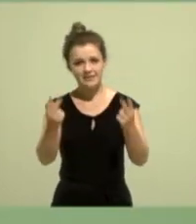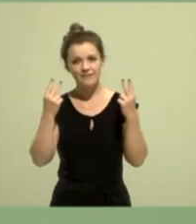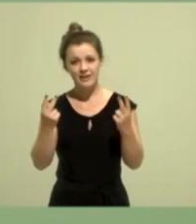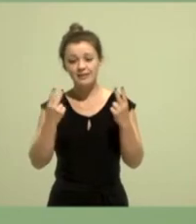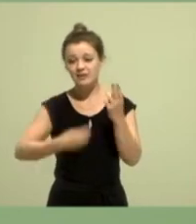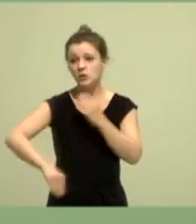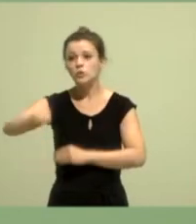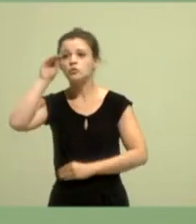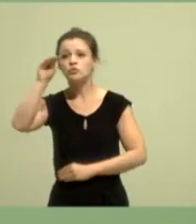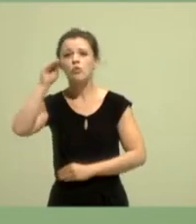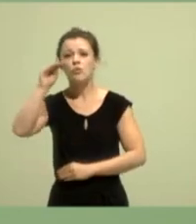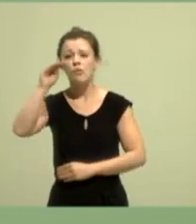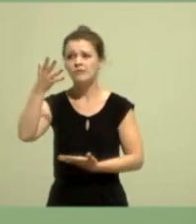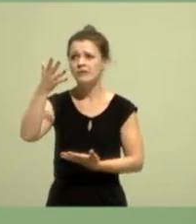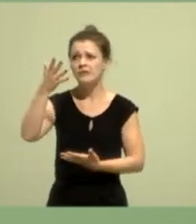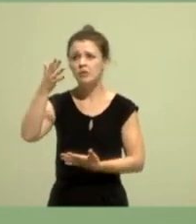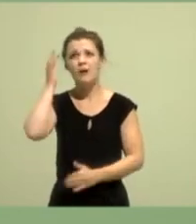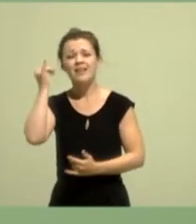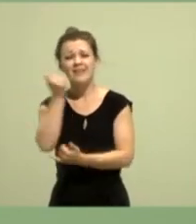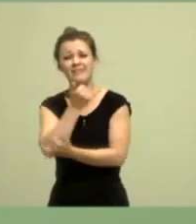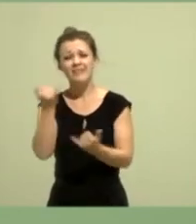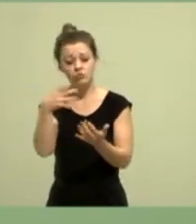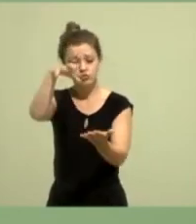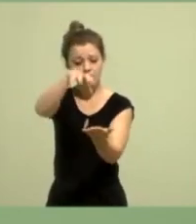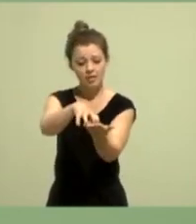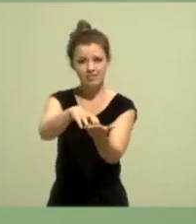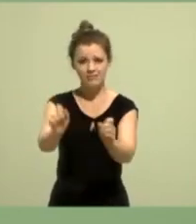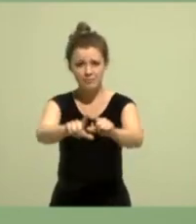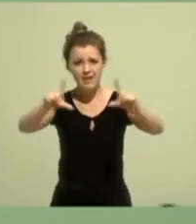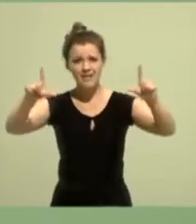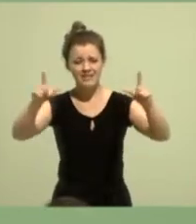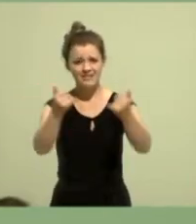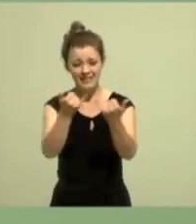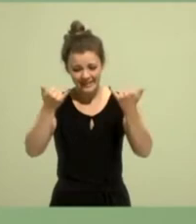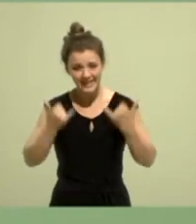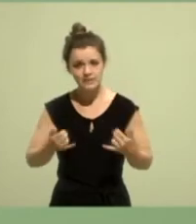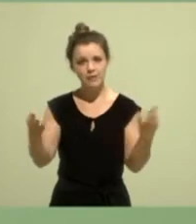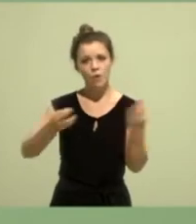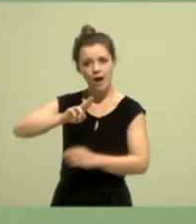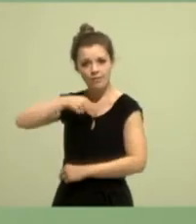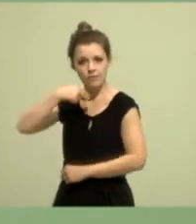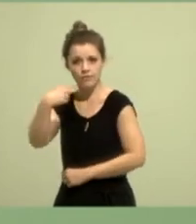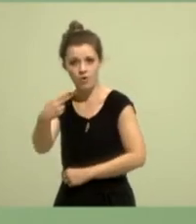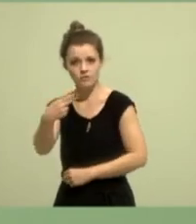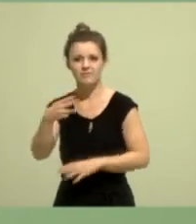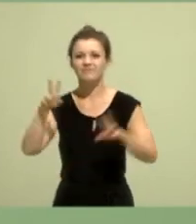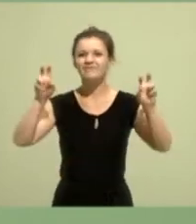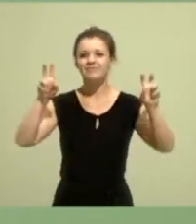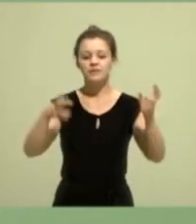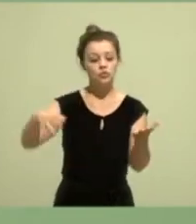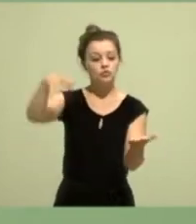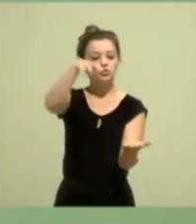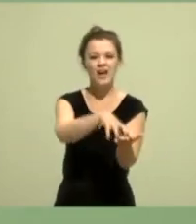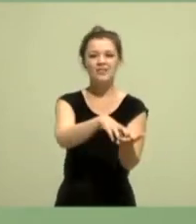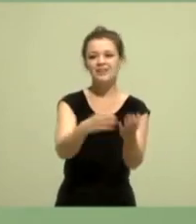Wie sieht eigentlich die Stadt der Zukunft aus? Ja, die autogerechte Stadt hat Gott sei Dank aufgehört. Aber